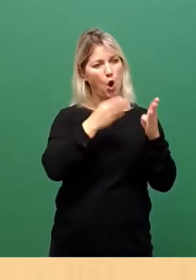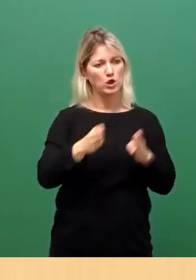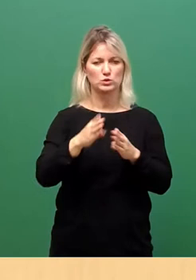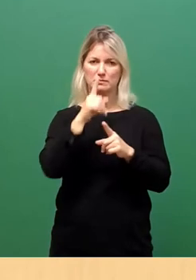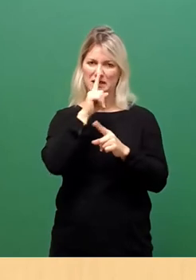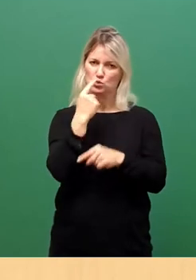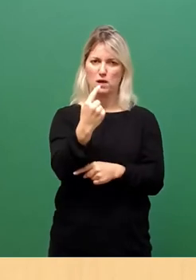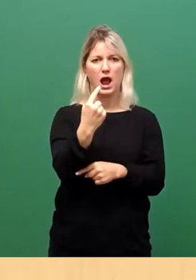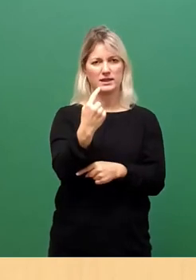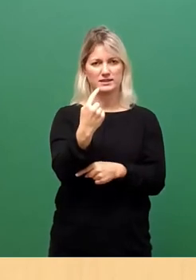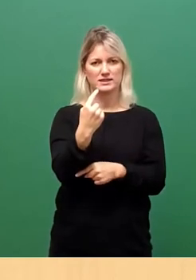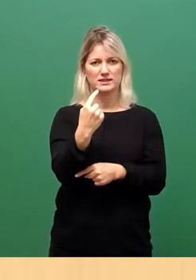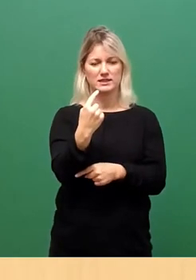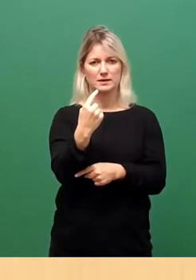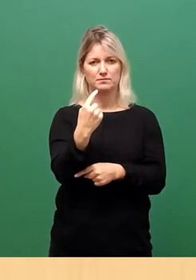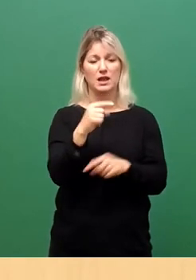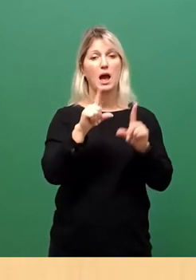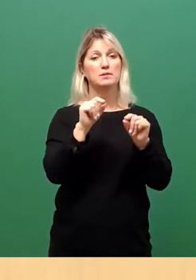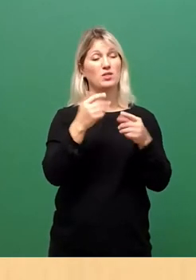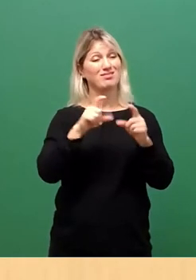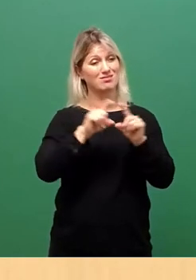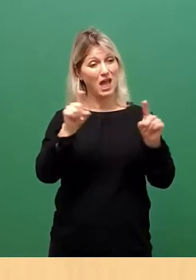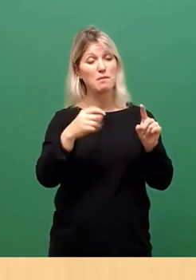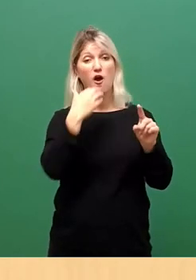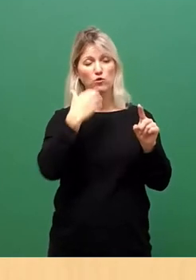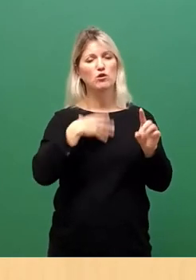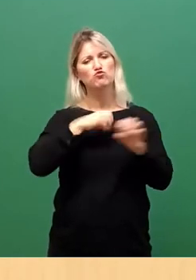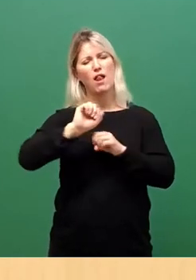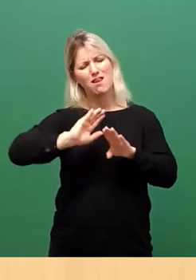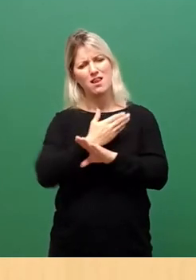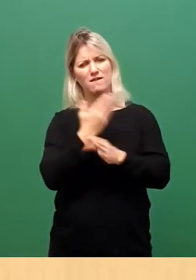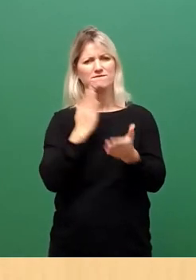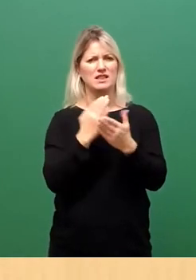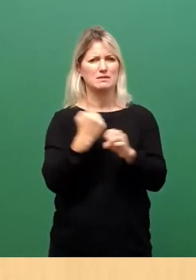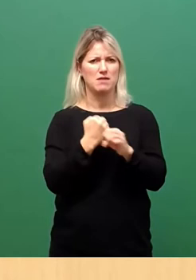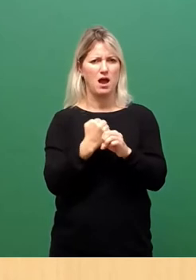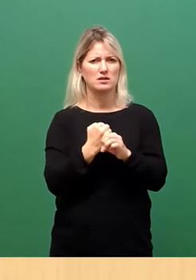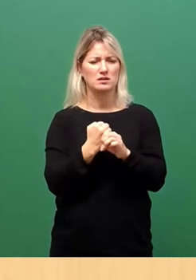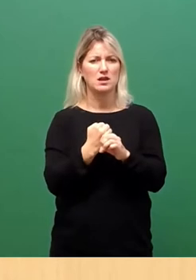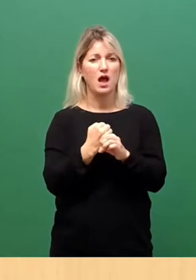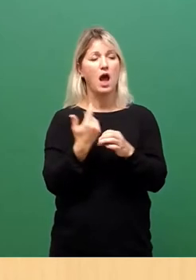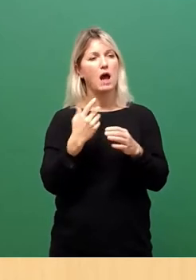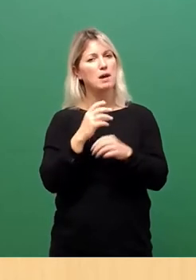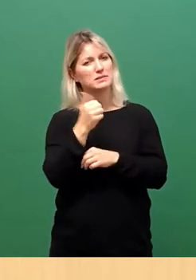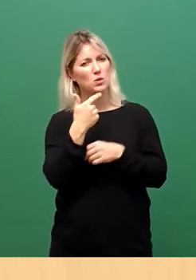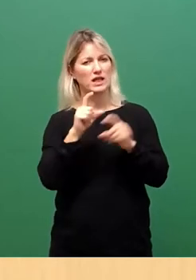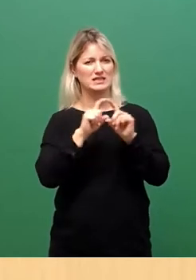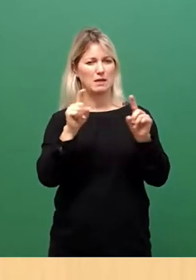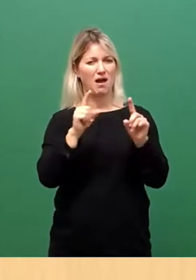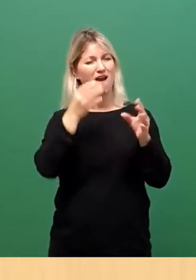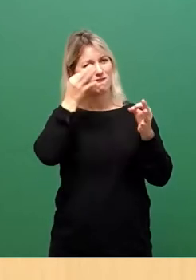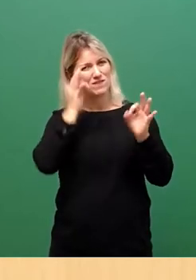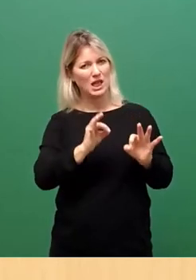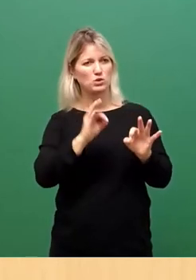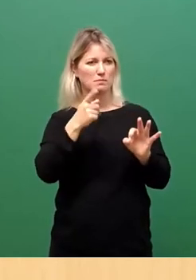steht. Das heißt, wir hätten das Thema auch lieber gerne schnell vom Tisch, aber gerade das Vertrauen in die Ordnungsgemäßheit der Wahl ist ein